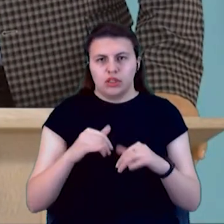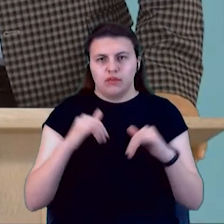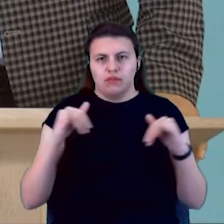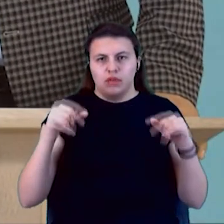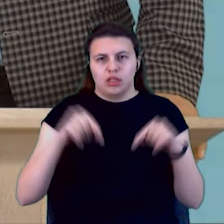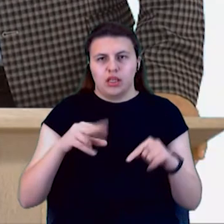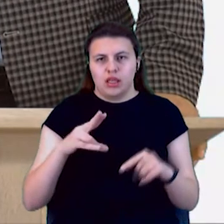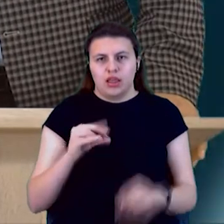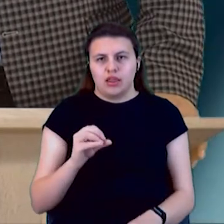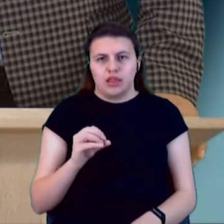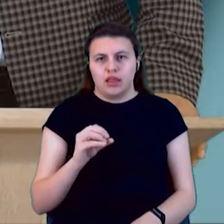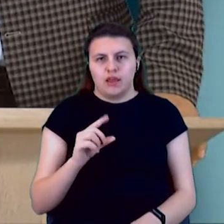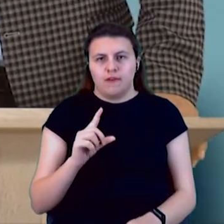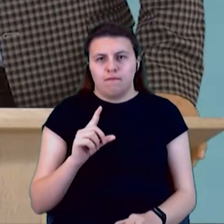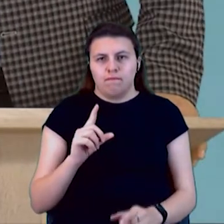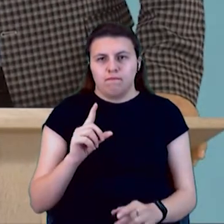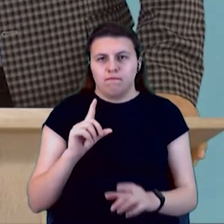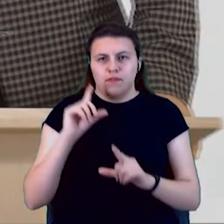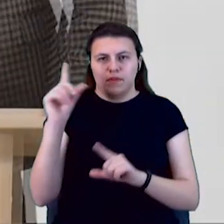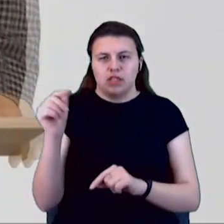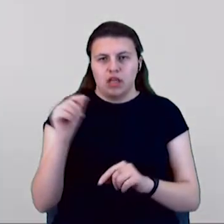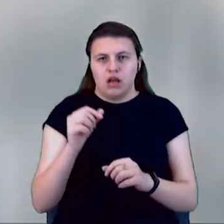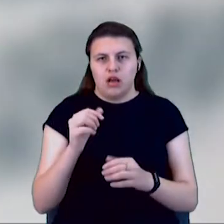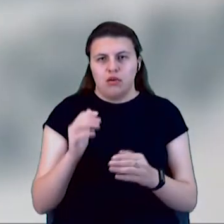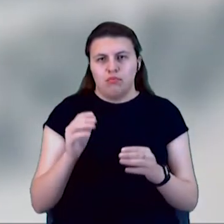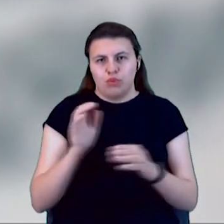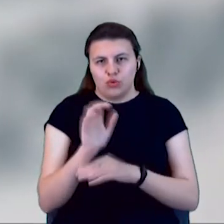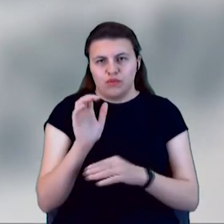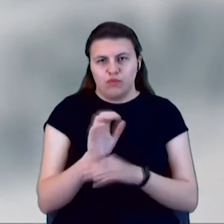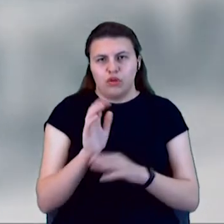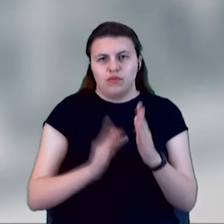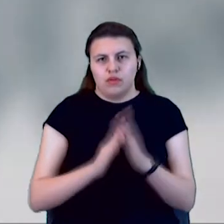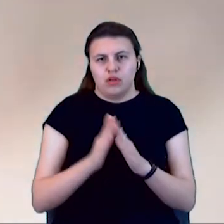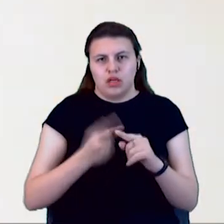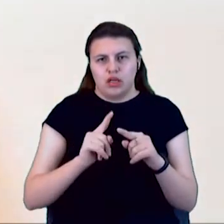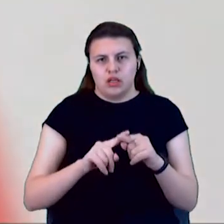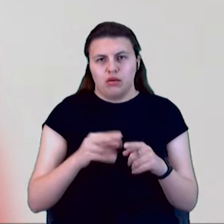країну, а наладити производство і вирощування цієї продукції у себе в країні.